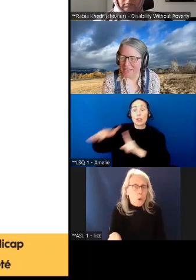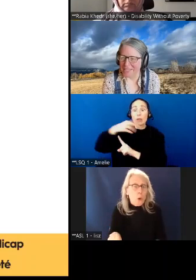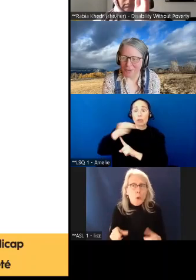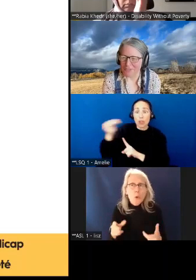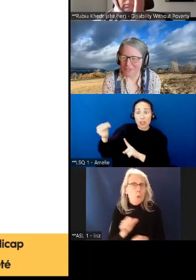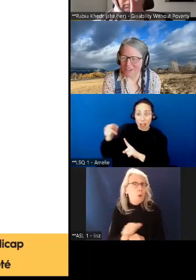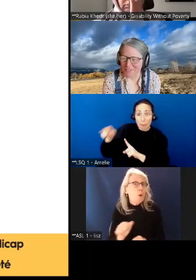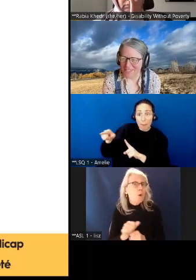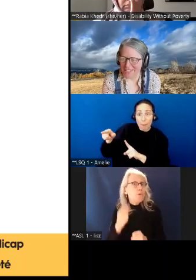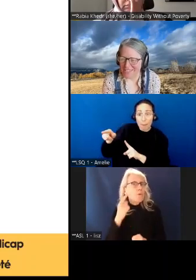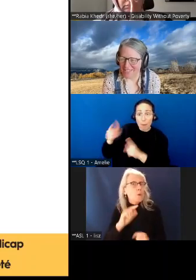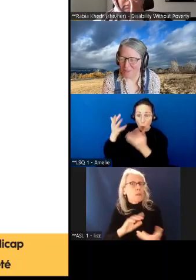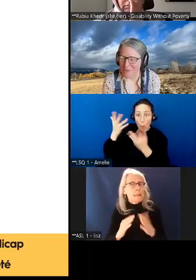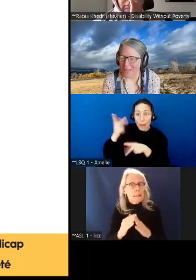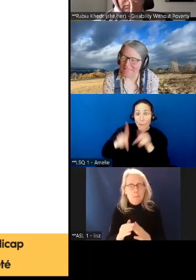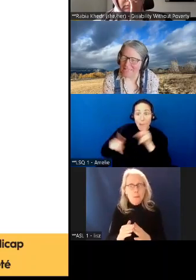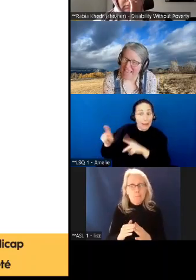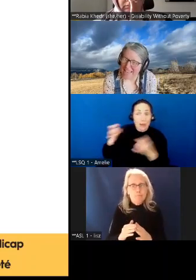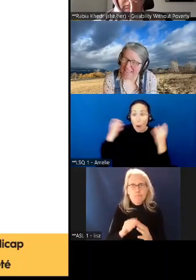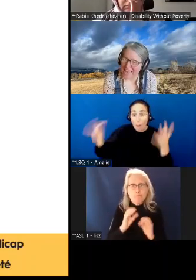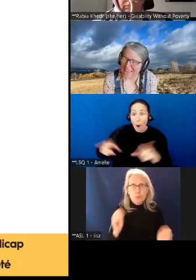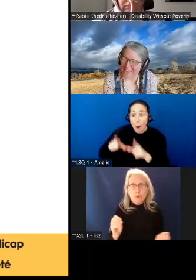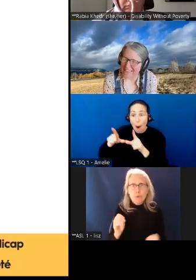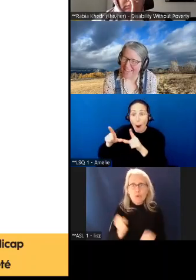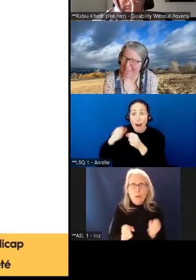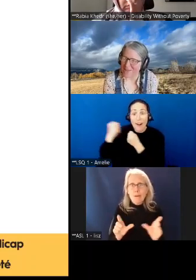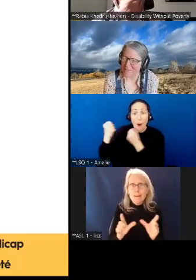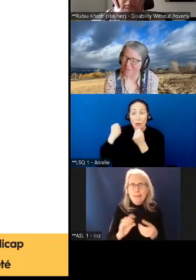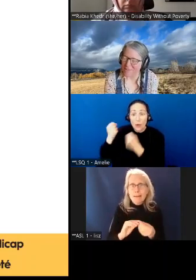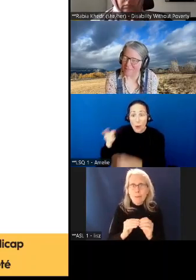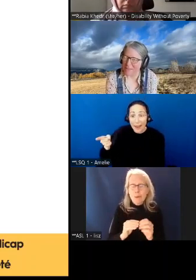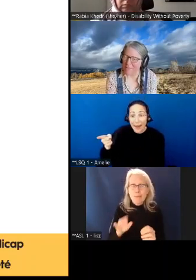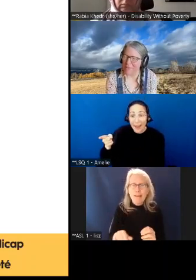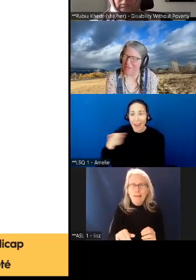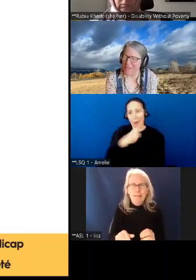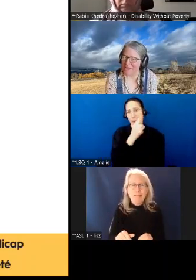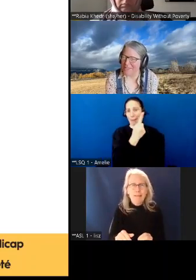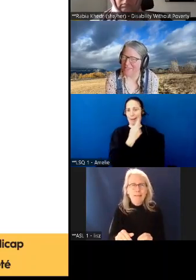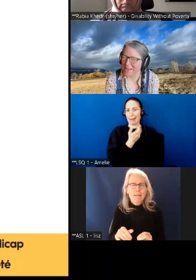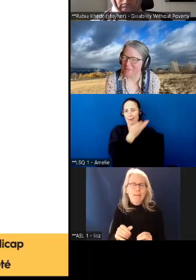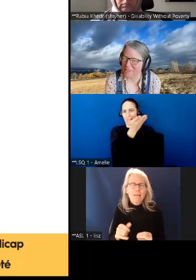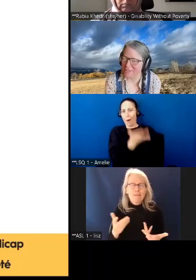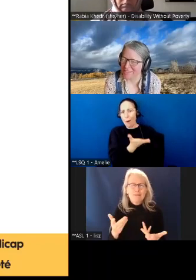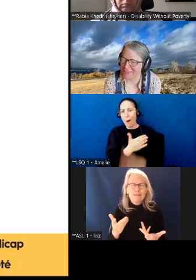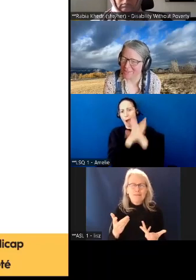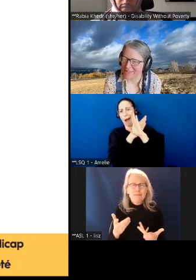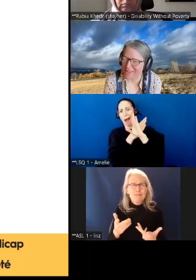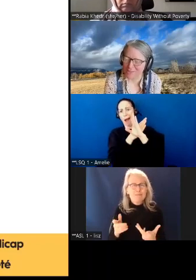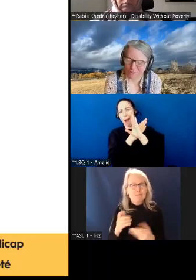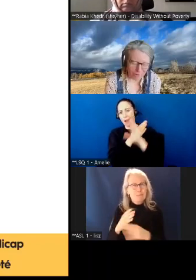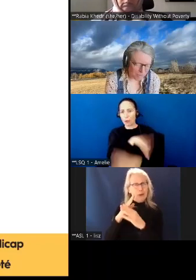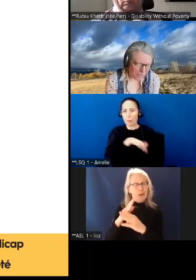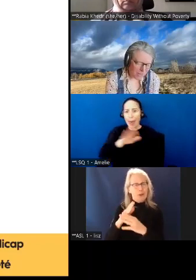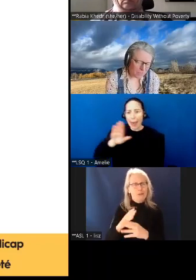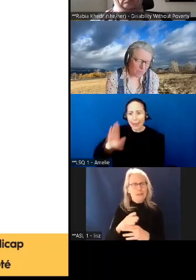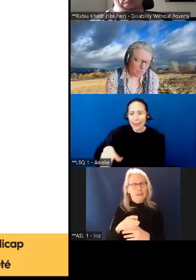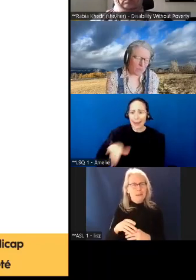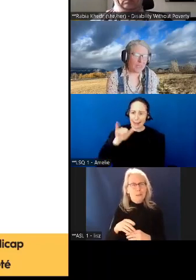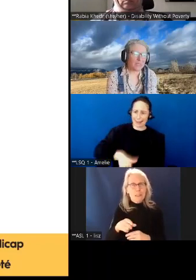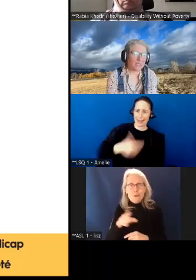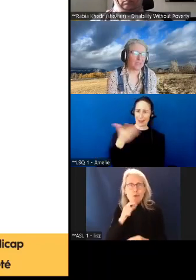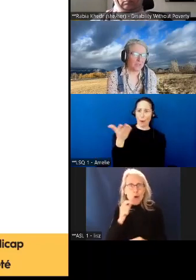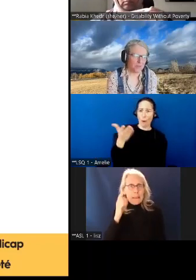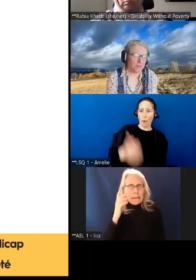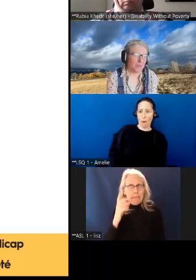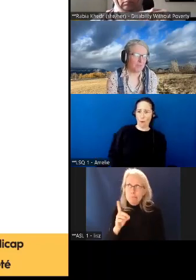situation de handicap n'ont pas de permis de conduire? Et donc, c'est ce genre d'obstacle. Si vous n'êtes